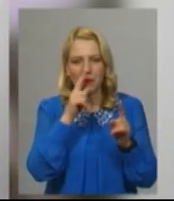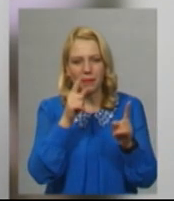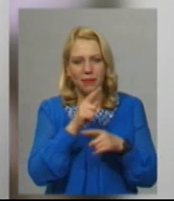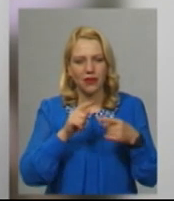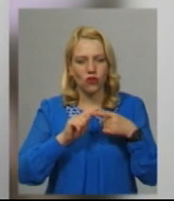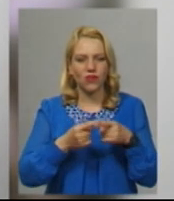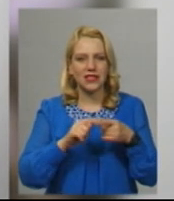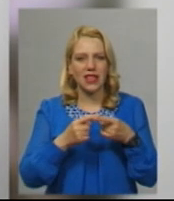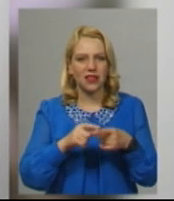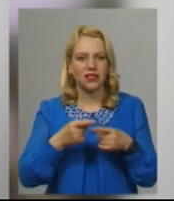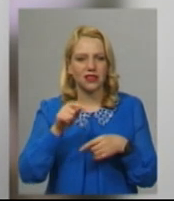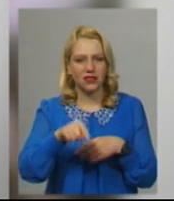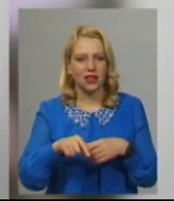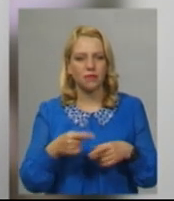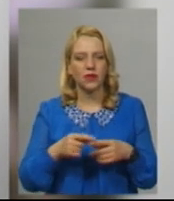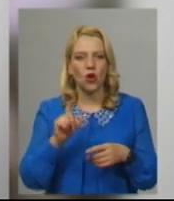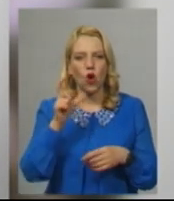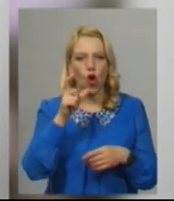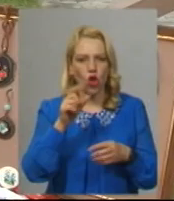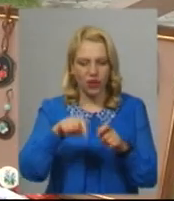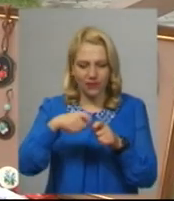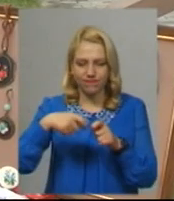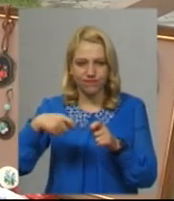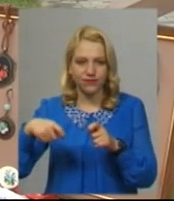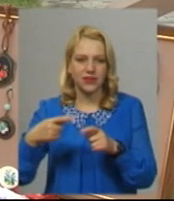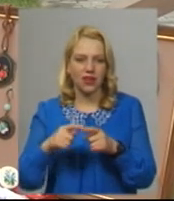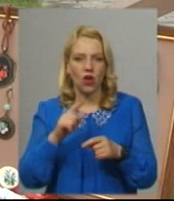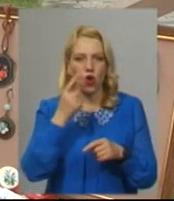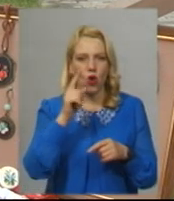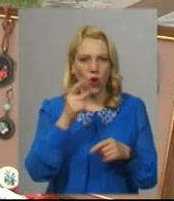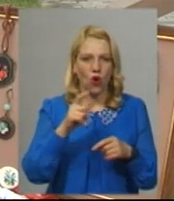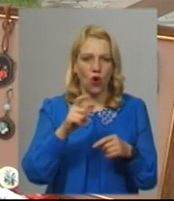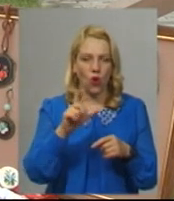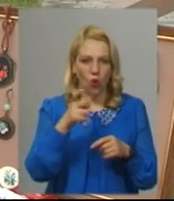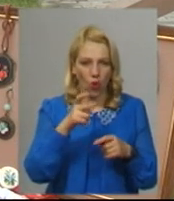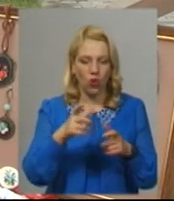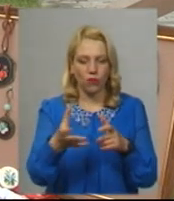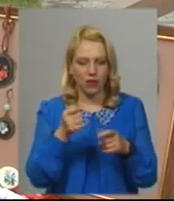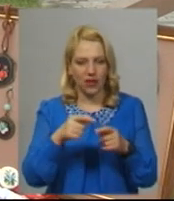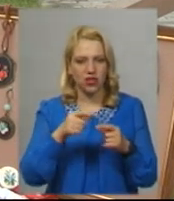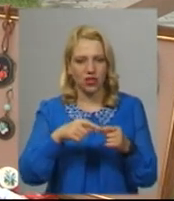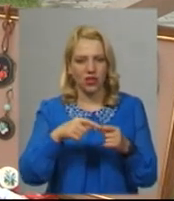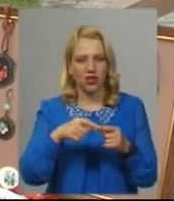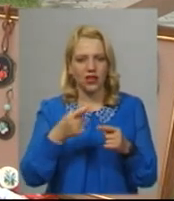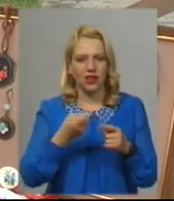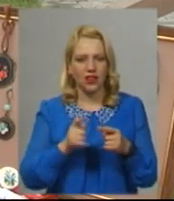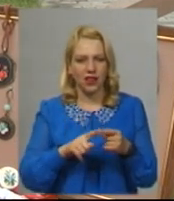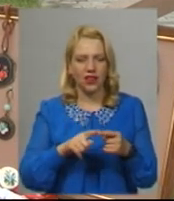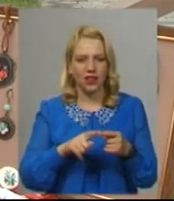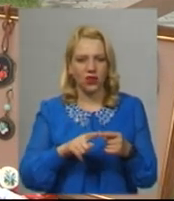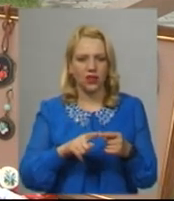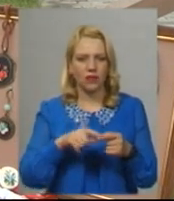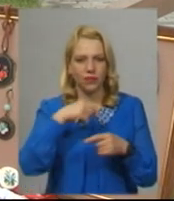з того, є основним елементом, це є голка Тобто ти вбереш голку і ніби на неї, на